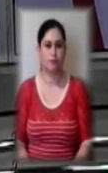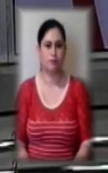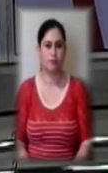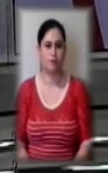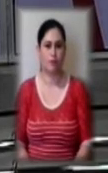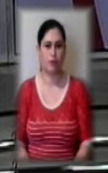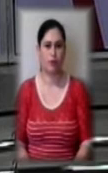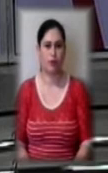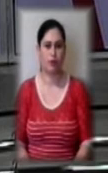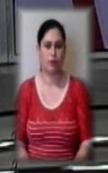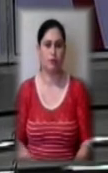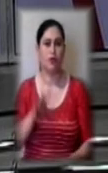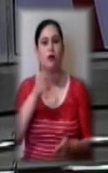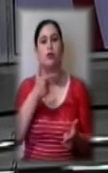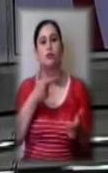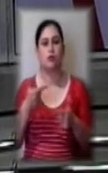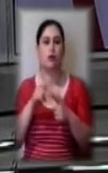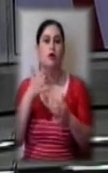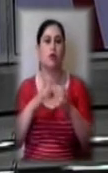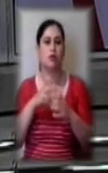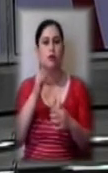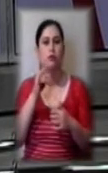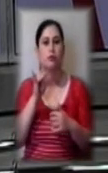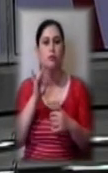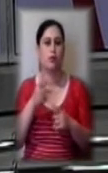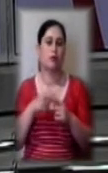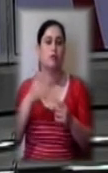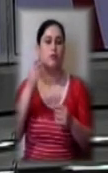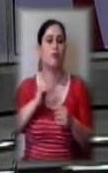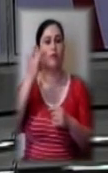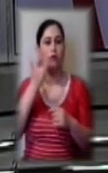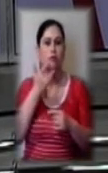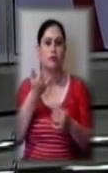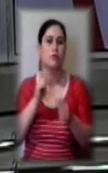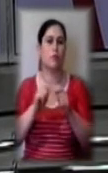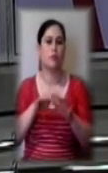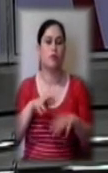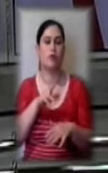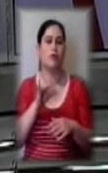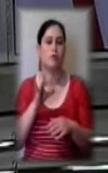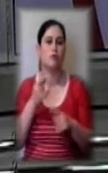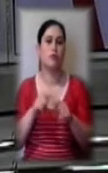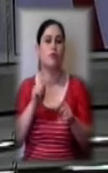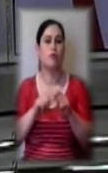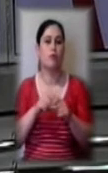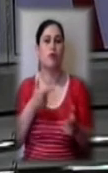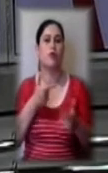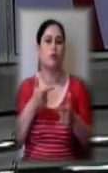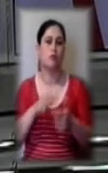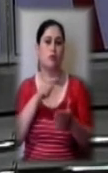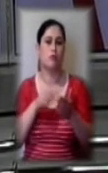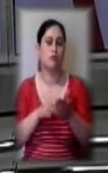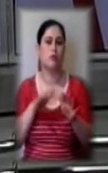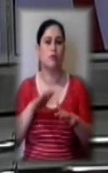Чи готовий Херсонський гідропарк до роботи влітку перевіряла сьогодні міська комісія з перевірки готовності місць масового відпочинку